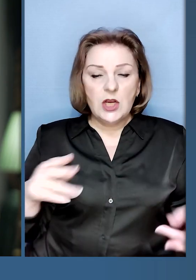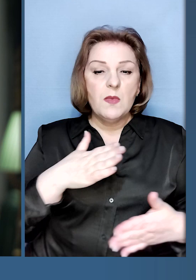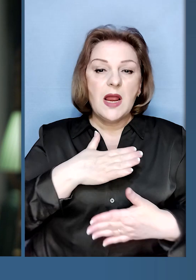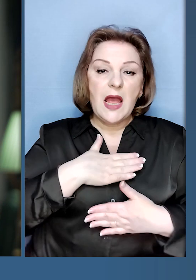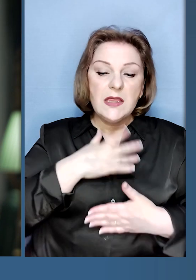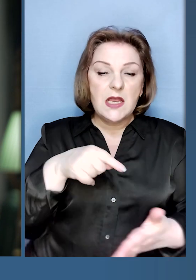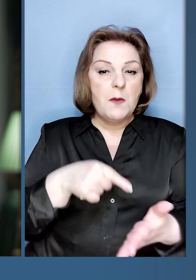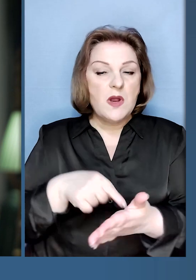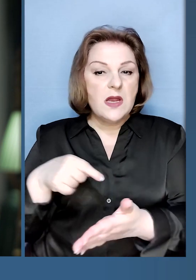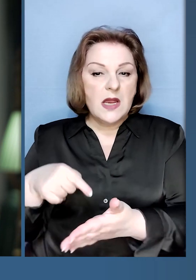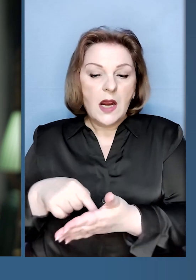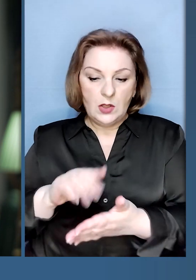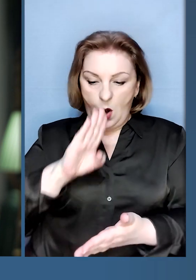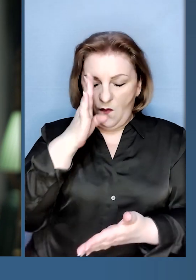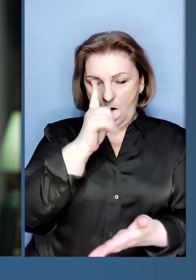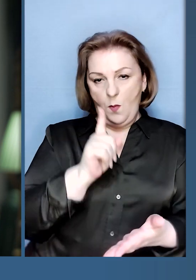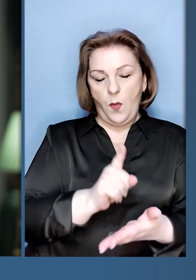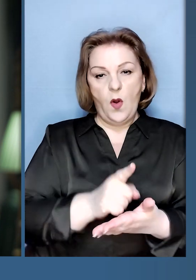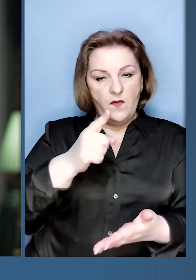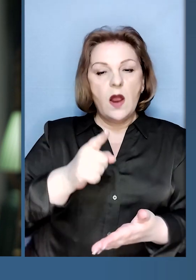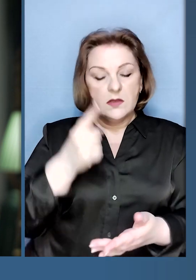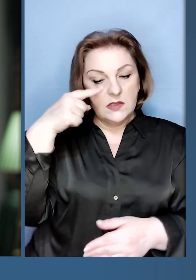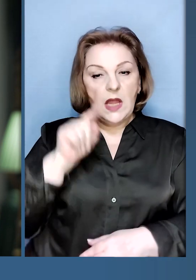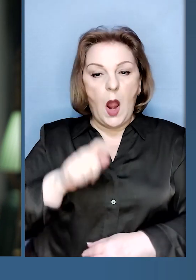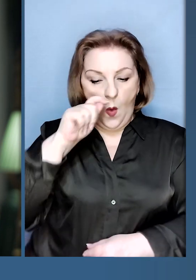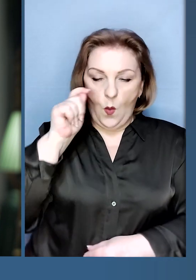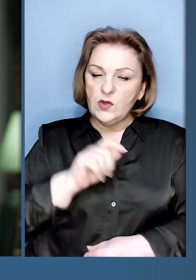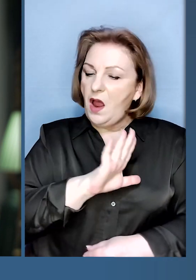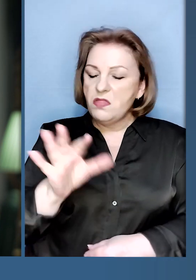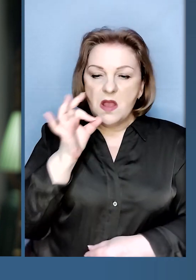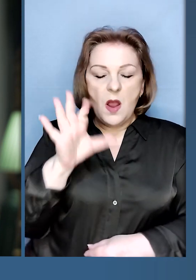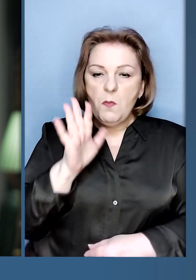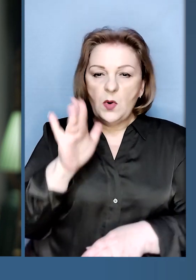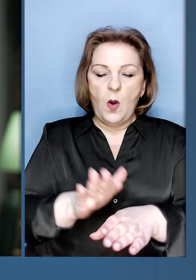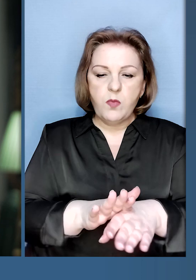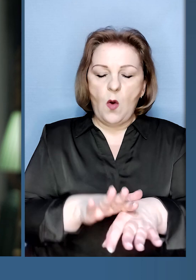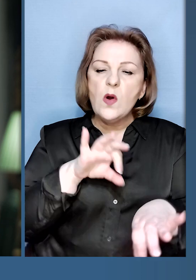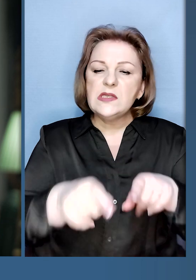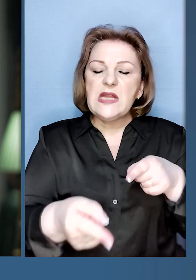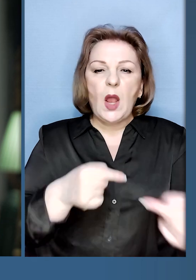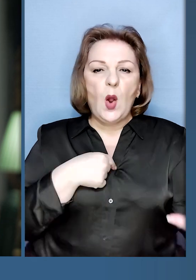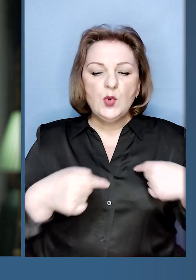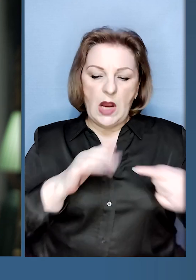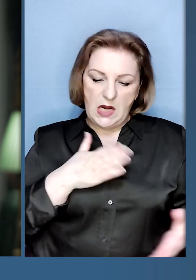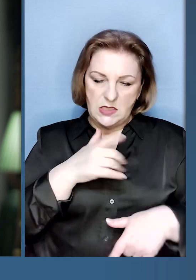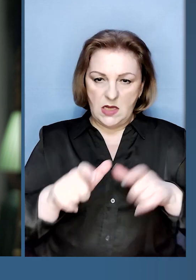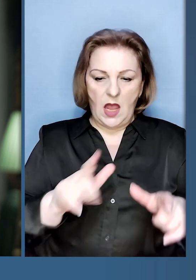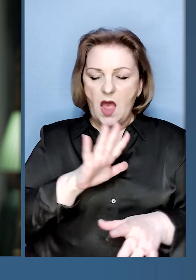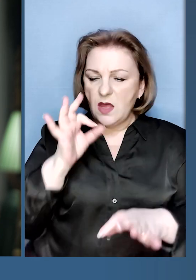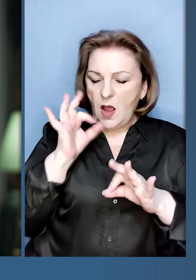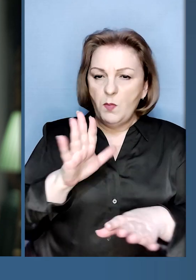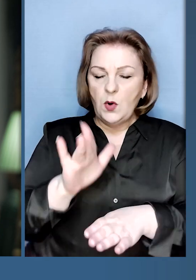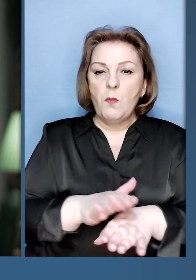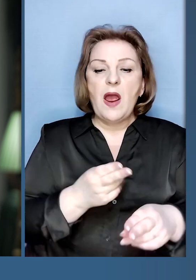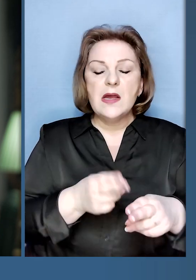багатьом інших наших містах, ворог повинен знати. Україна не пробачить знущання з наших